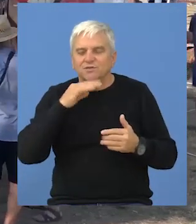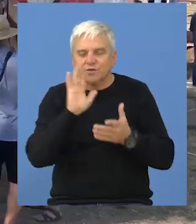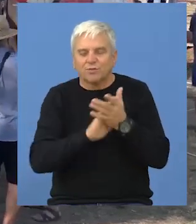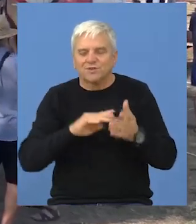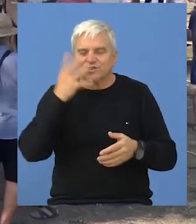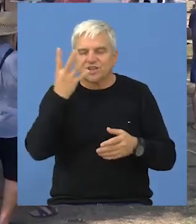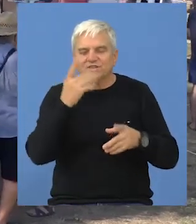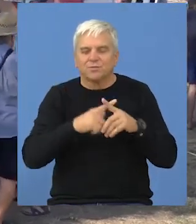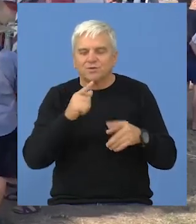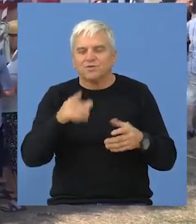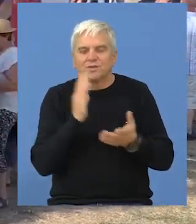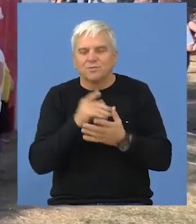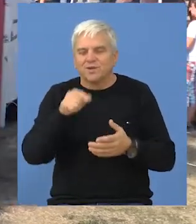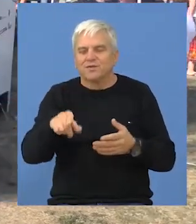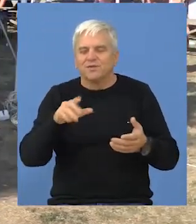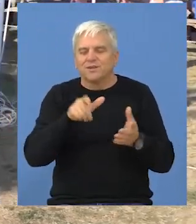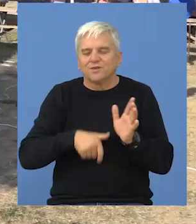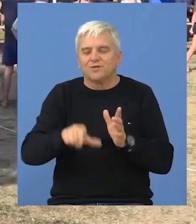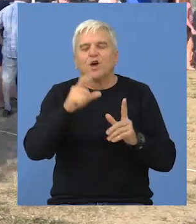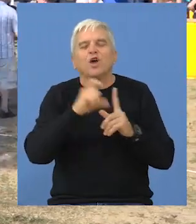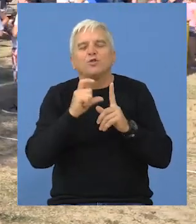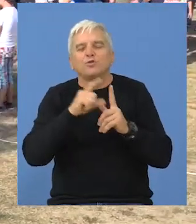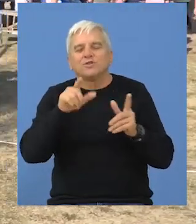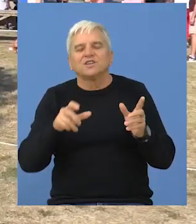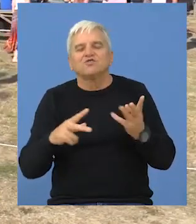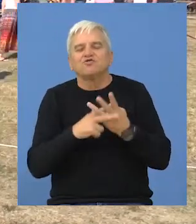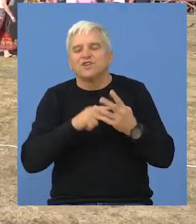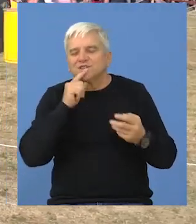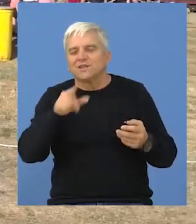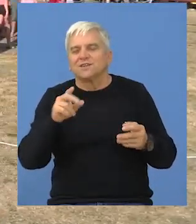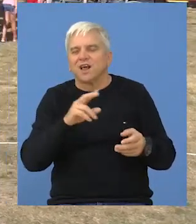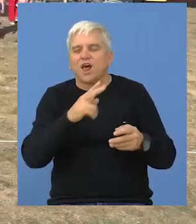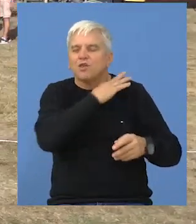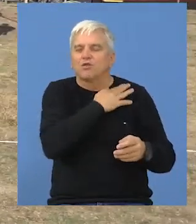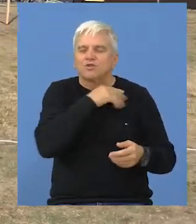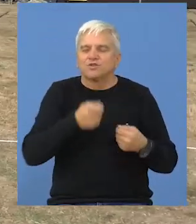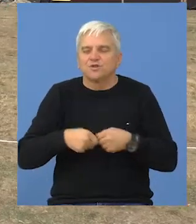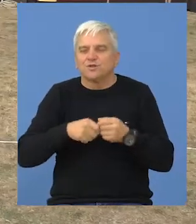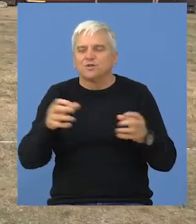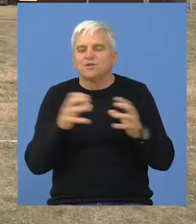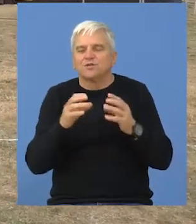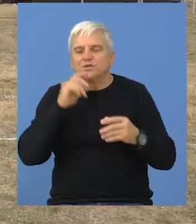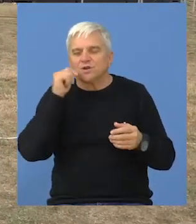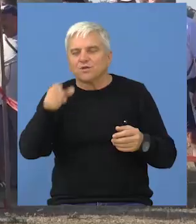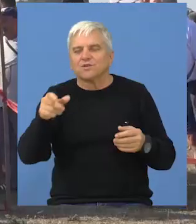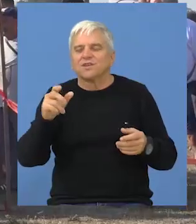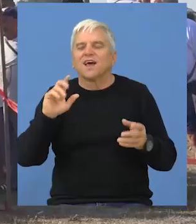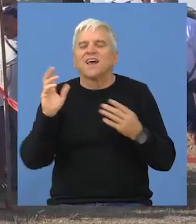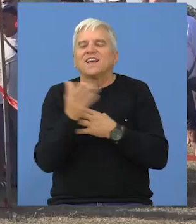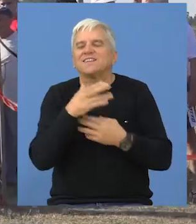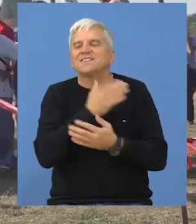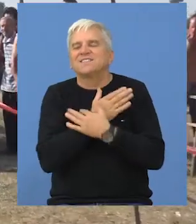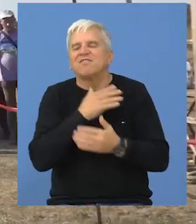subote po četvrti put biti održana na Dudari odnosno Šištaku. Nosioci organizacije, udruženje građana